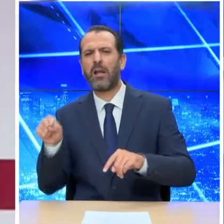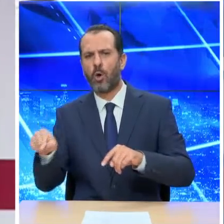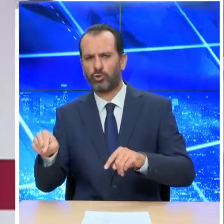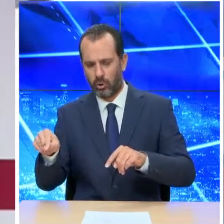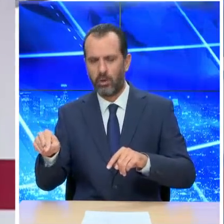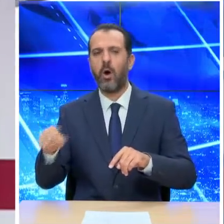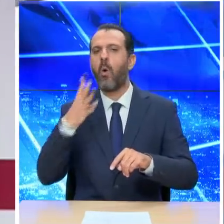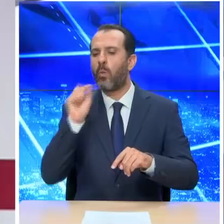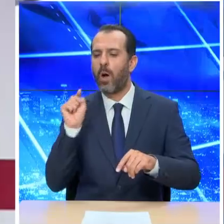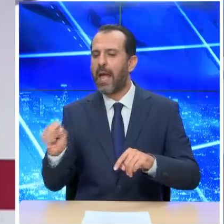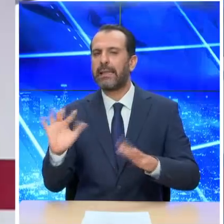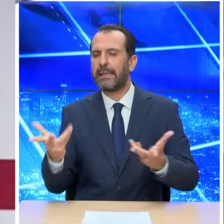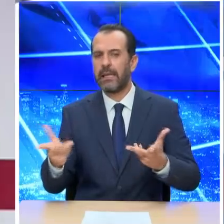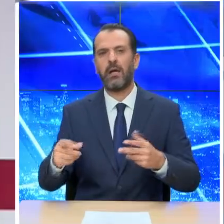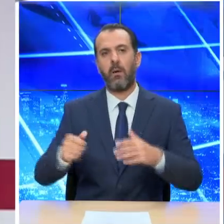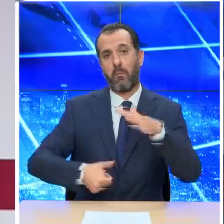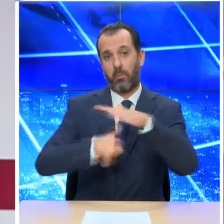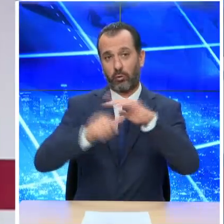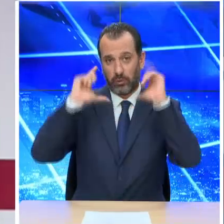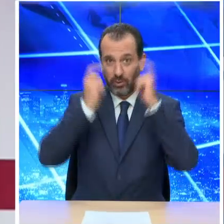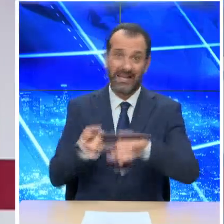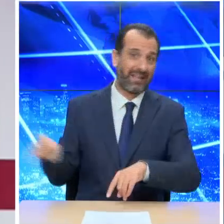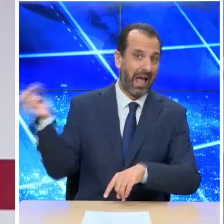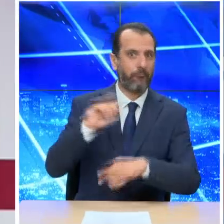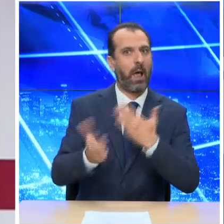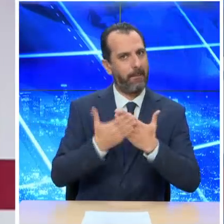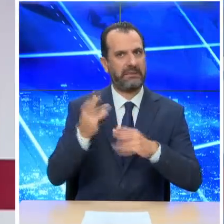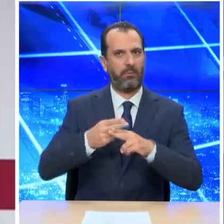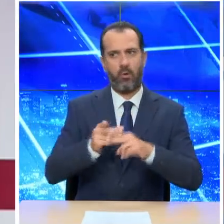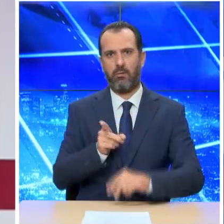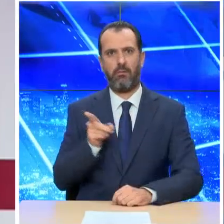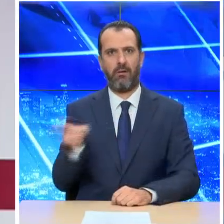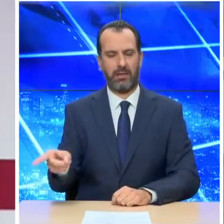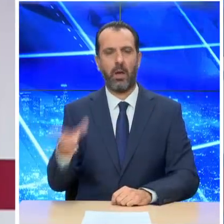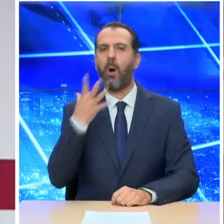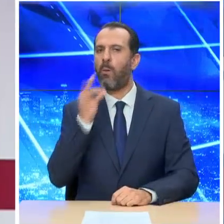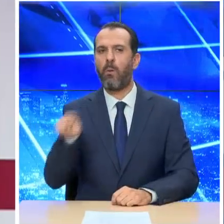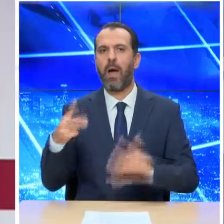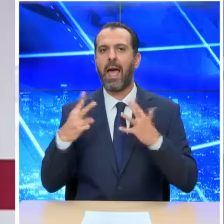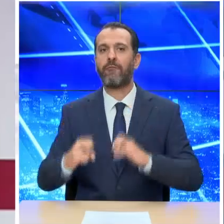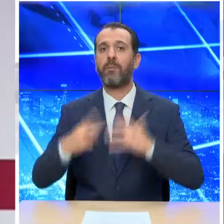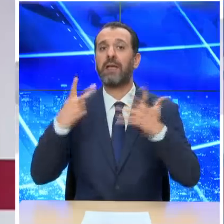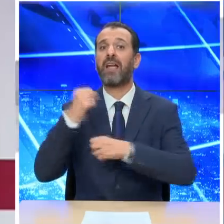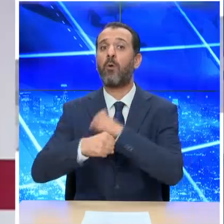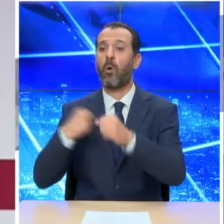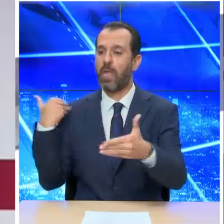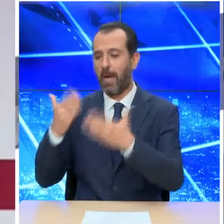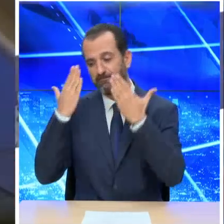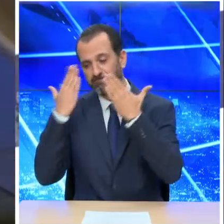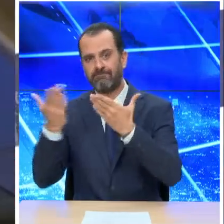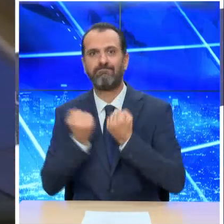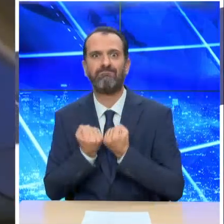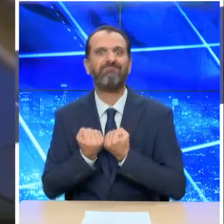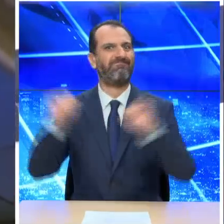Δημοκρατίας Κατερίνας Σακελαροπούλου αύριο Κυριακή για τον εόρτασμό της 77ης επαιτίου απελευθέρωσης του νησιού Με